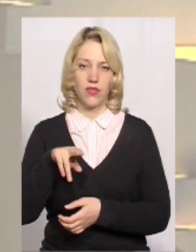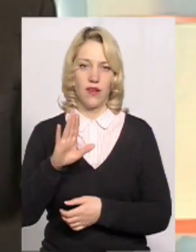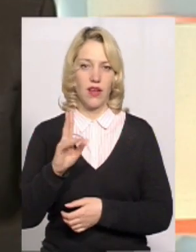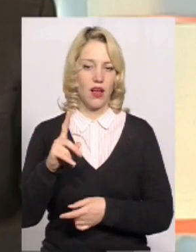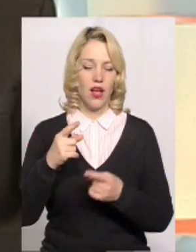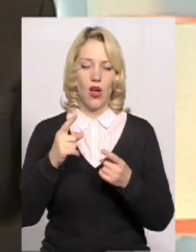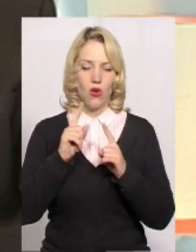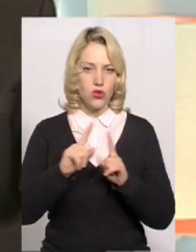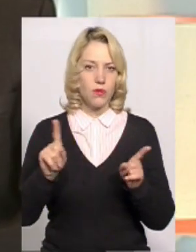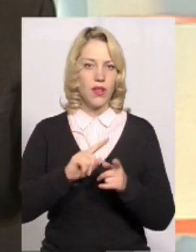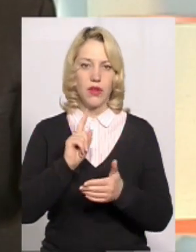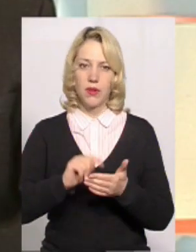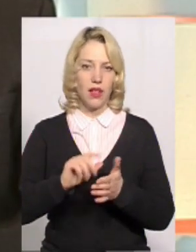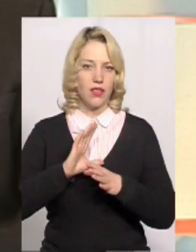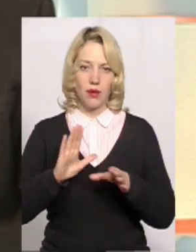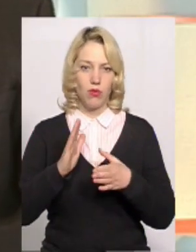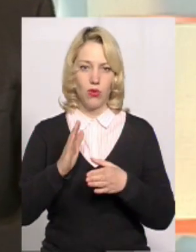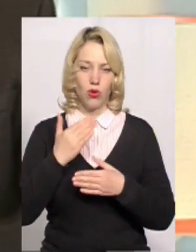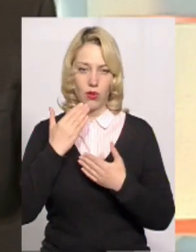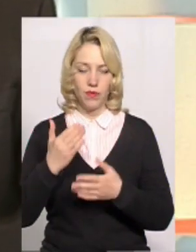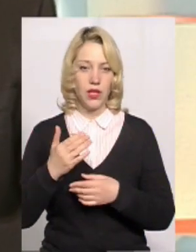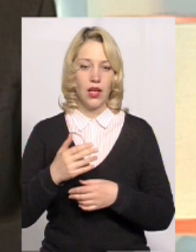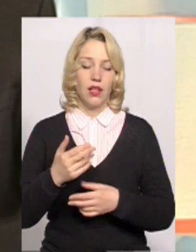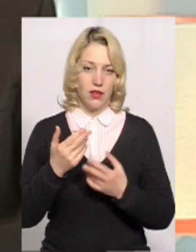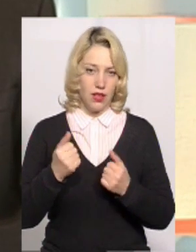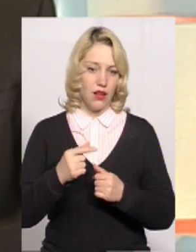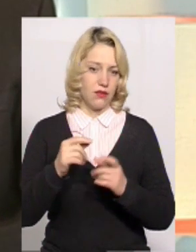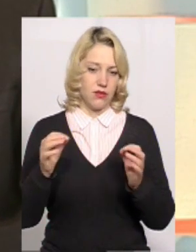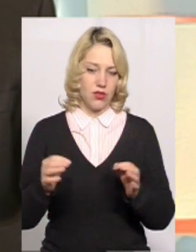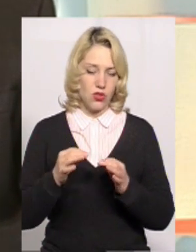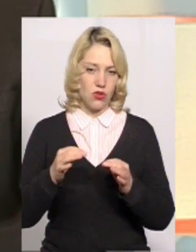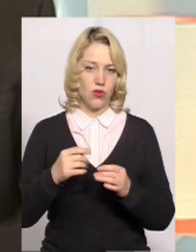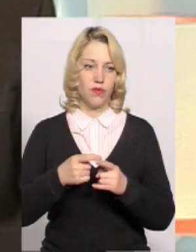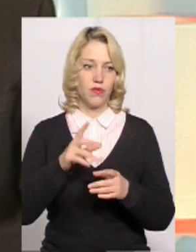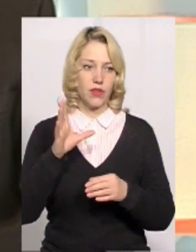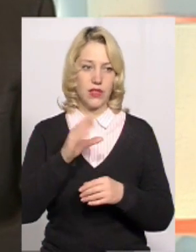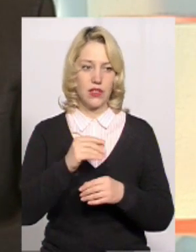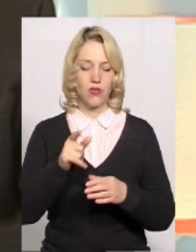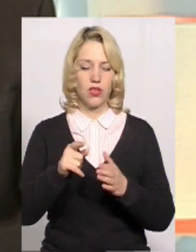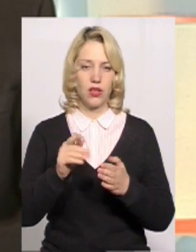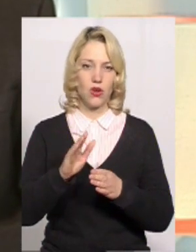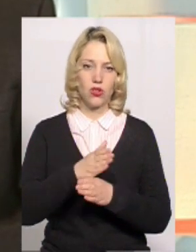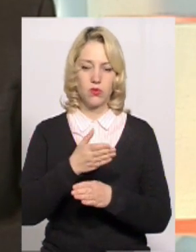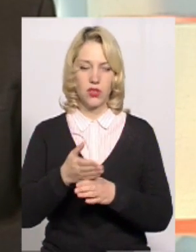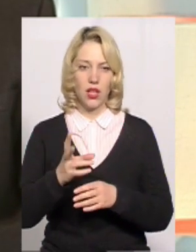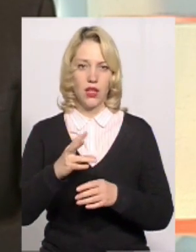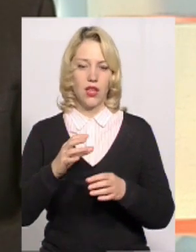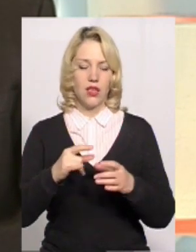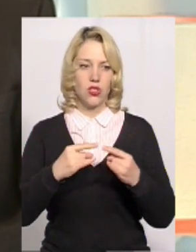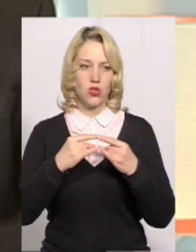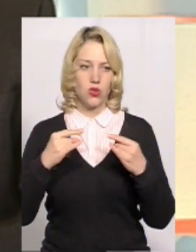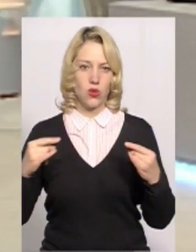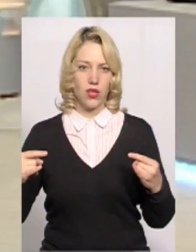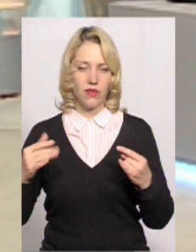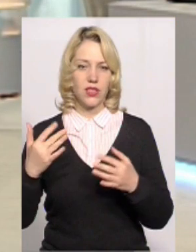не було? Так, мені сподобалося, що вони розподілились не на стільки столів, наскільки